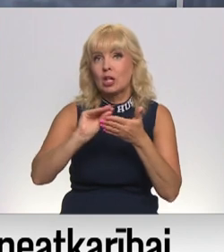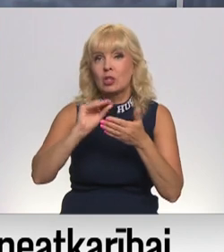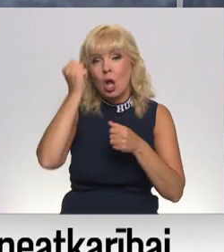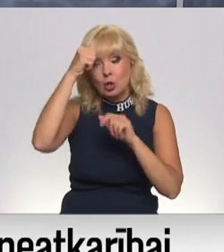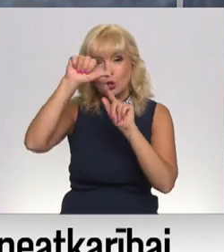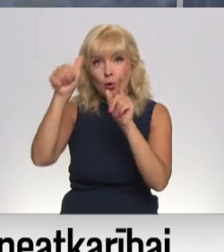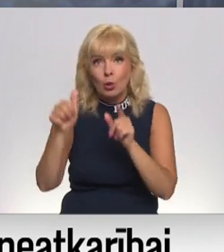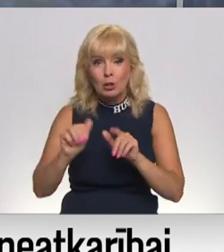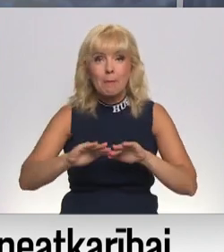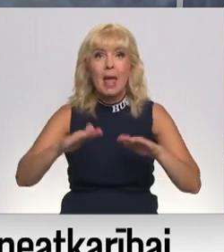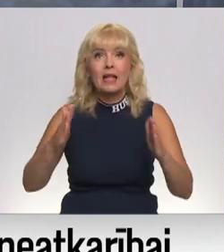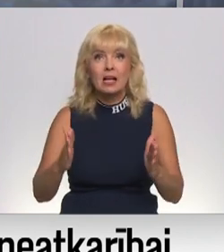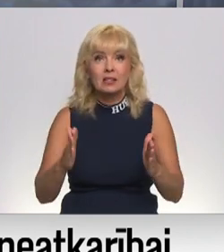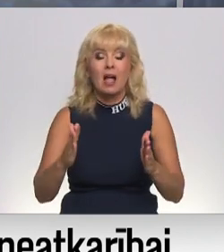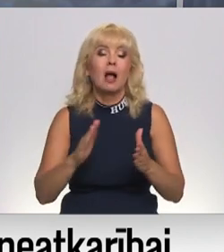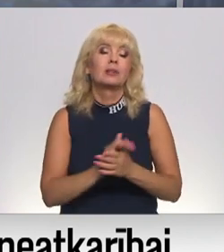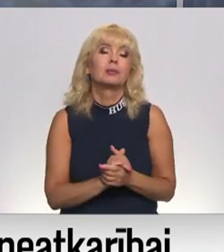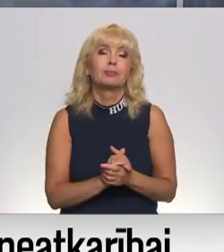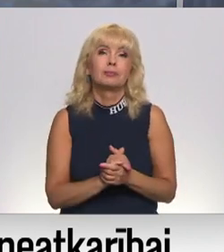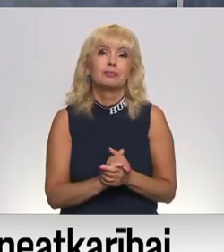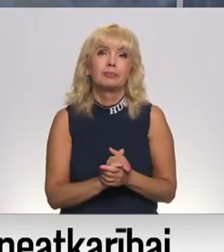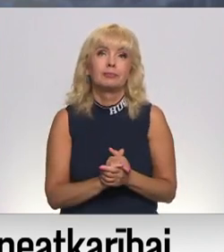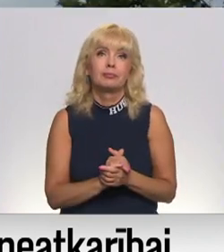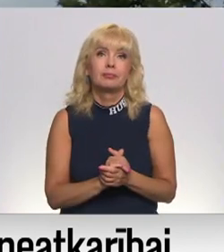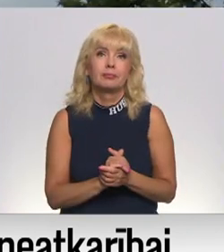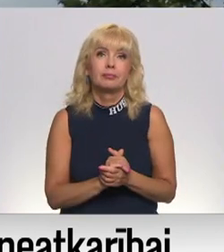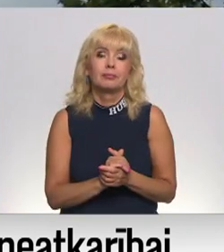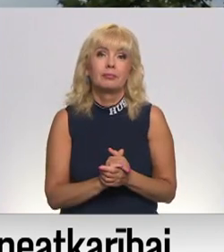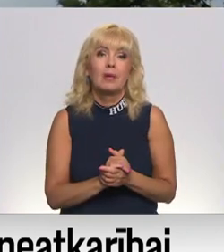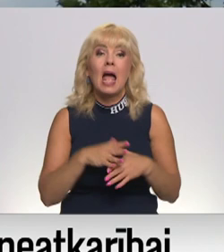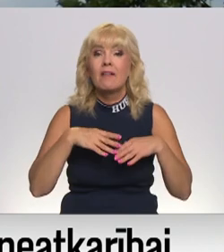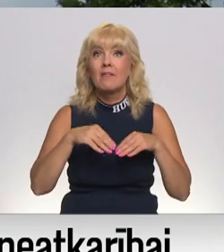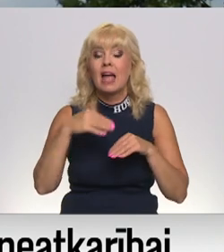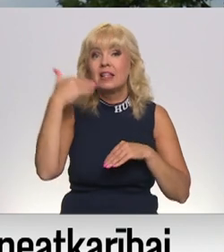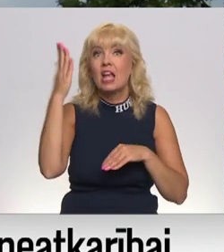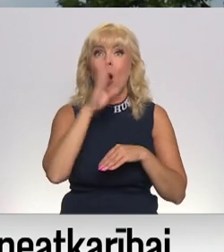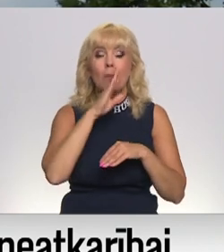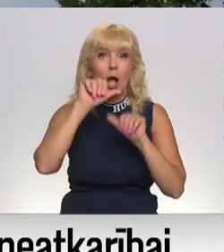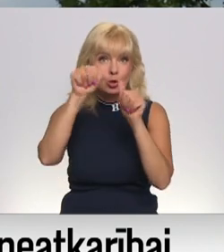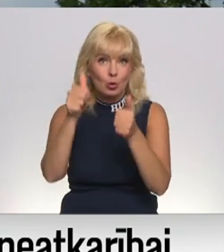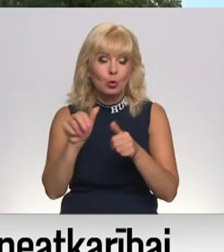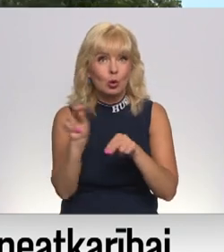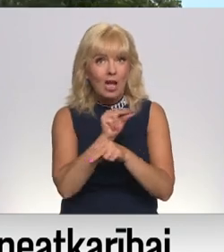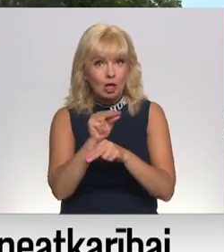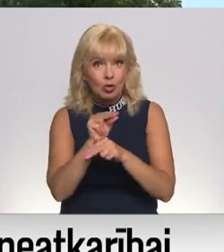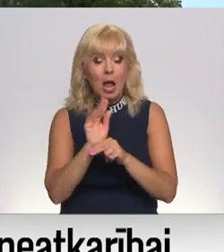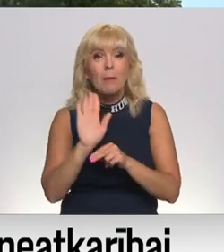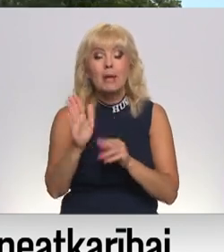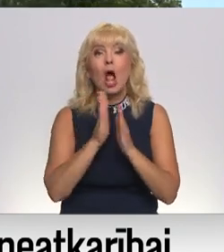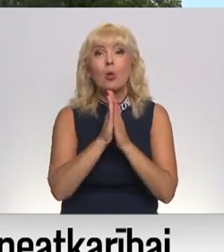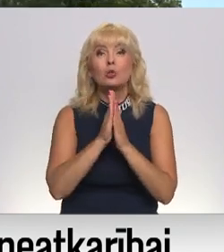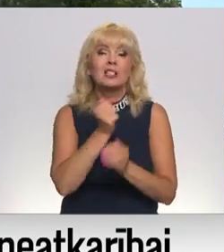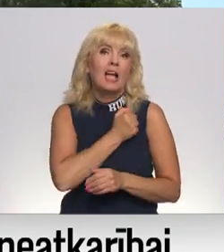piedestāli. Kāds tas ir, plašāk nākamajās ižatā. Veicot dievmātas kultūras restaurāciju pieludzas katoļu